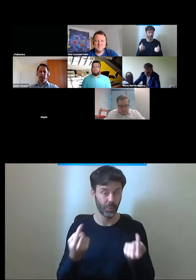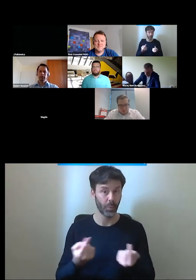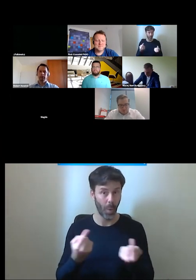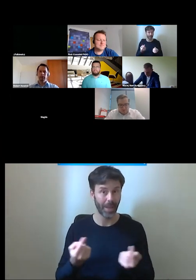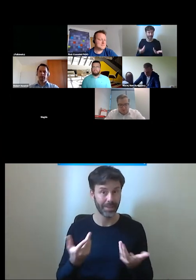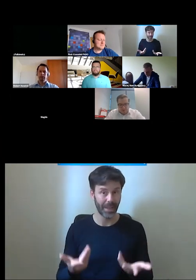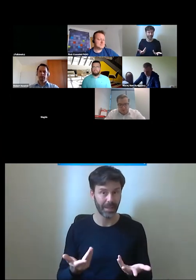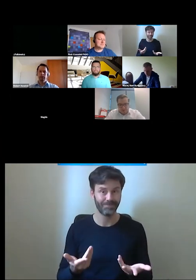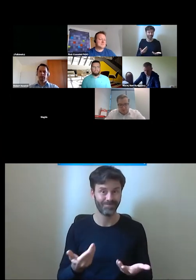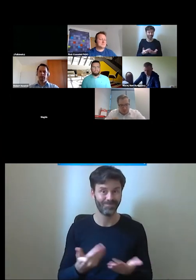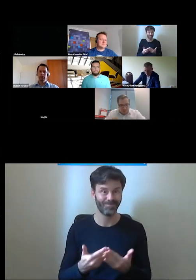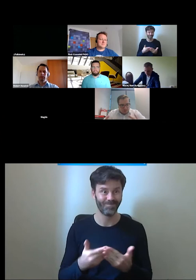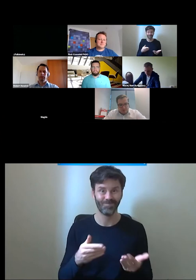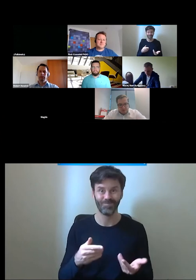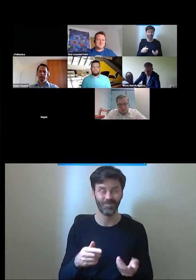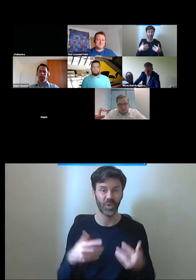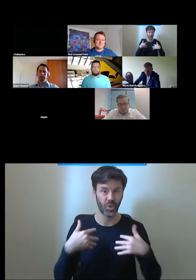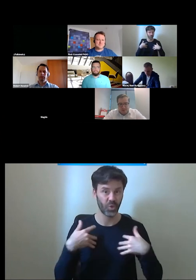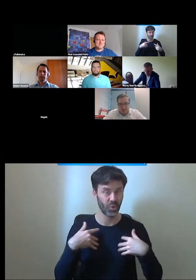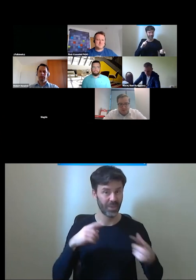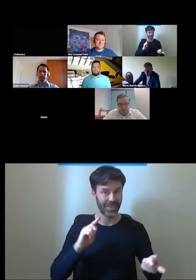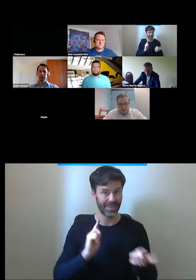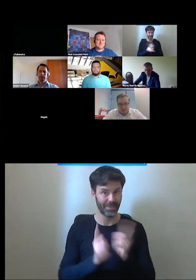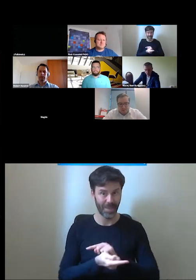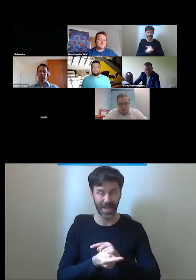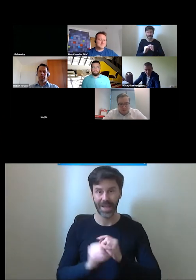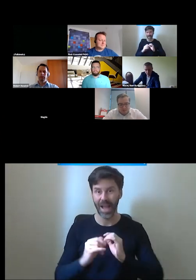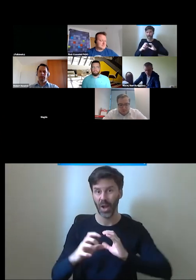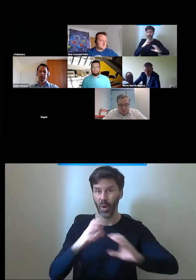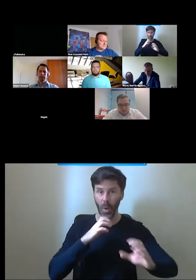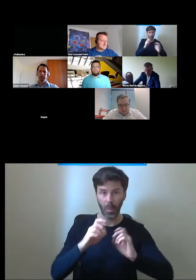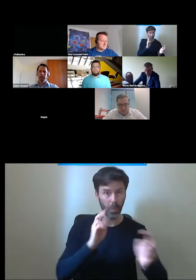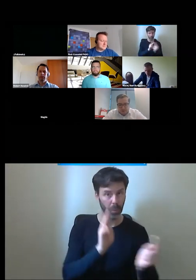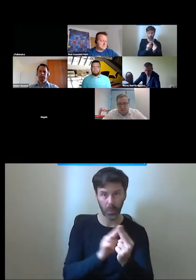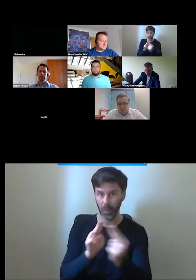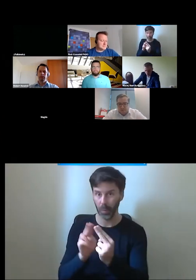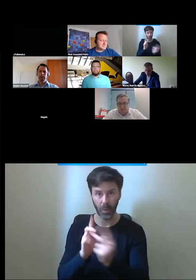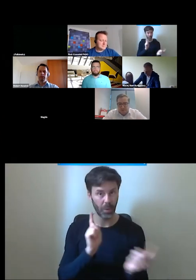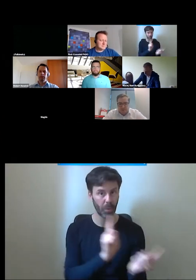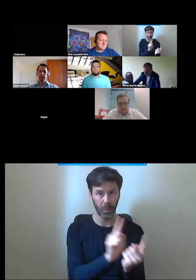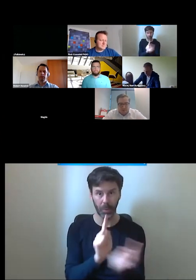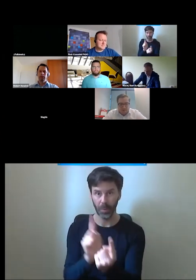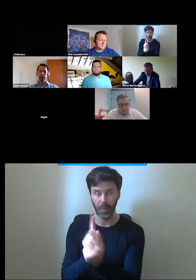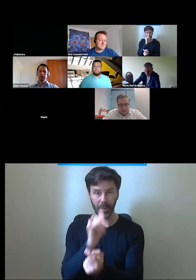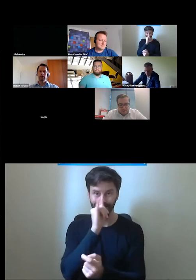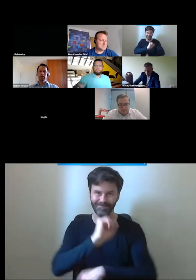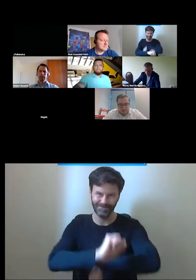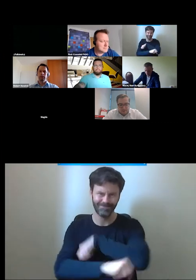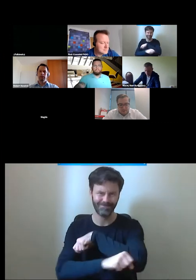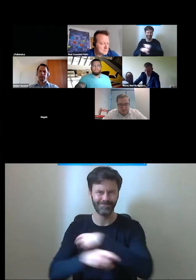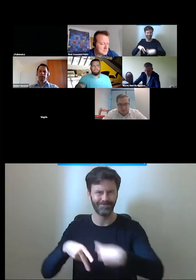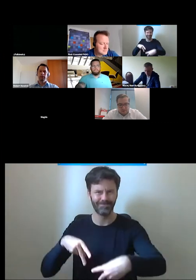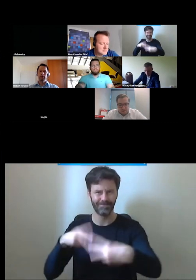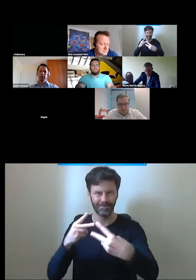będzie skutkowała wieloma zmianami, także jeżeli chodzi o taką komunikację interpersonalną, mam nadzieję, że te relacje